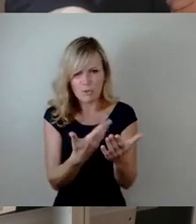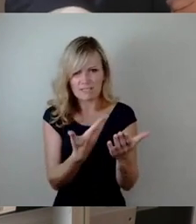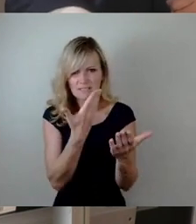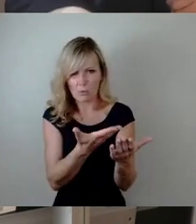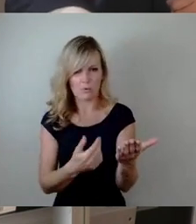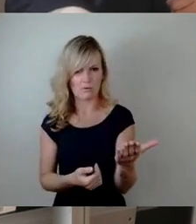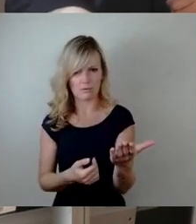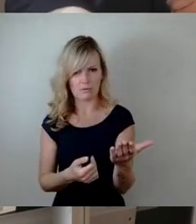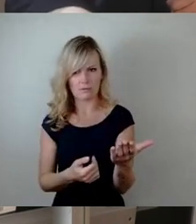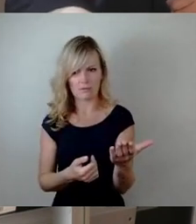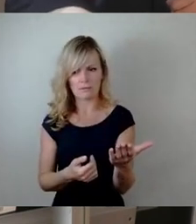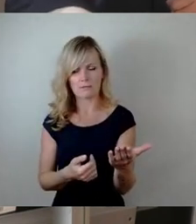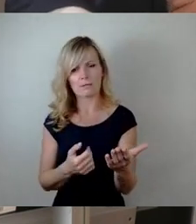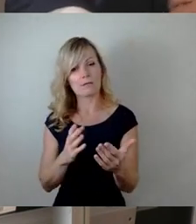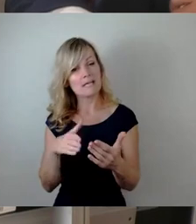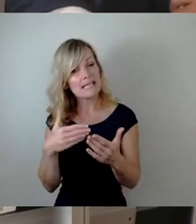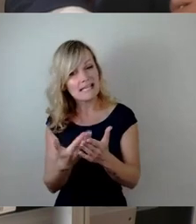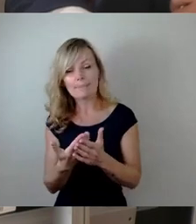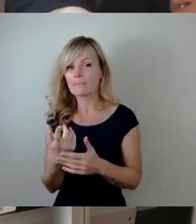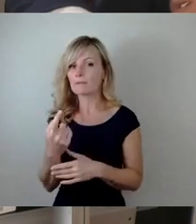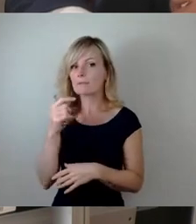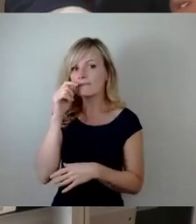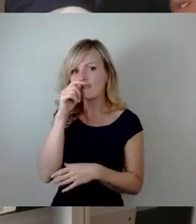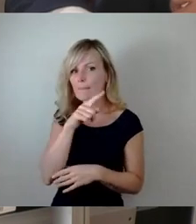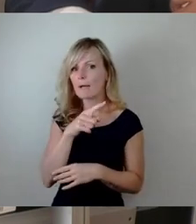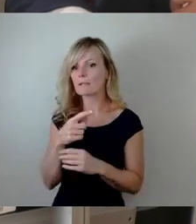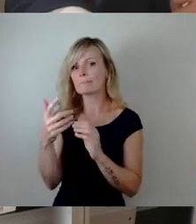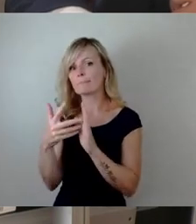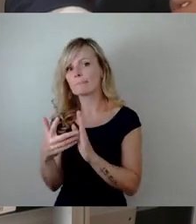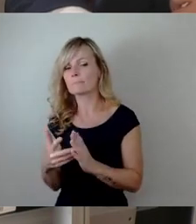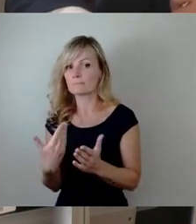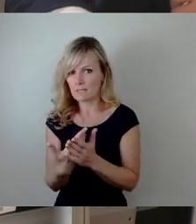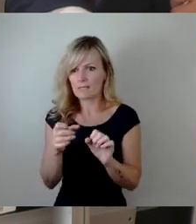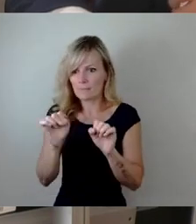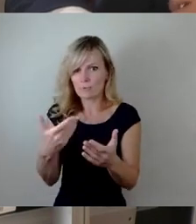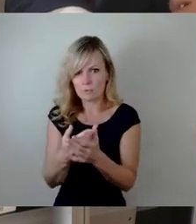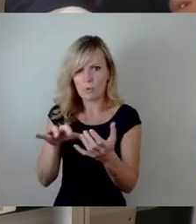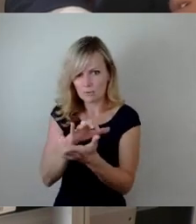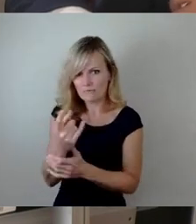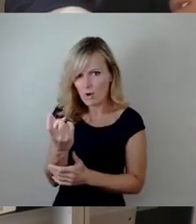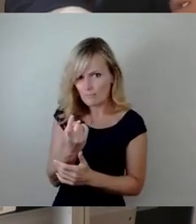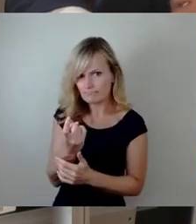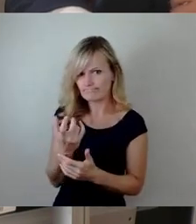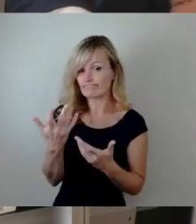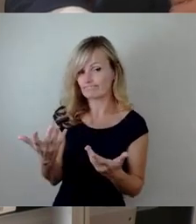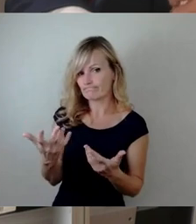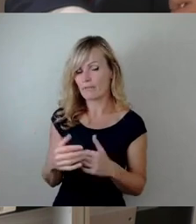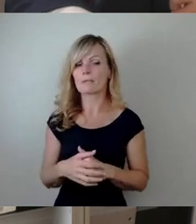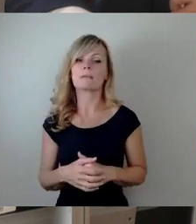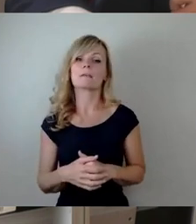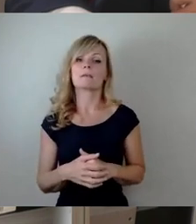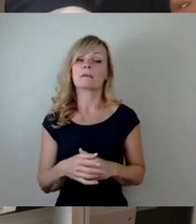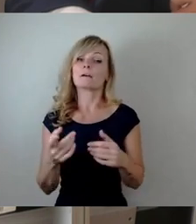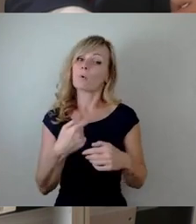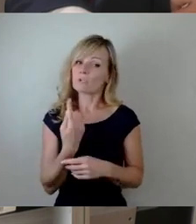es Versäumnisse gegeben, die diese Katastrophe erst möglich gemacht haben? Es wird unsere Pflicht und Aufgabe sein, genau